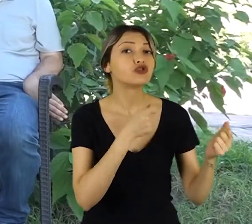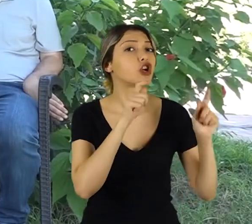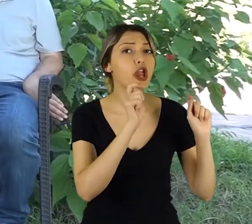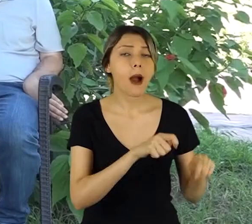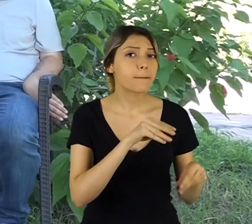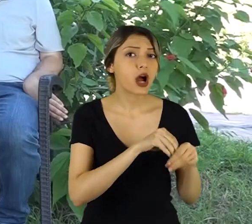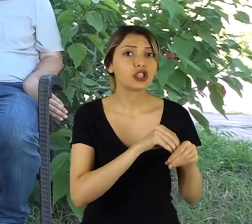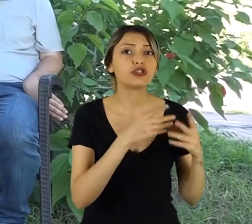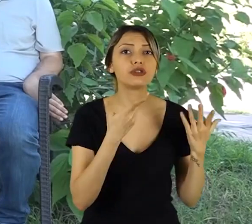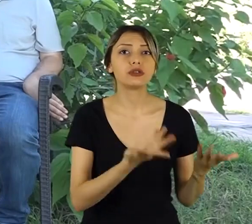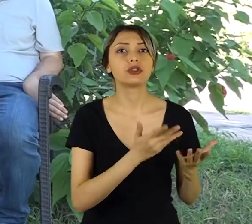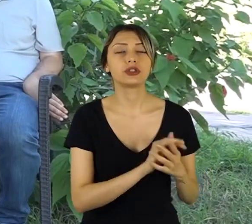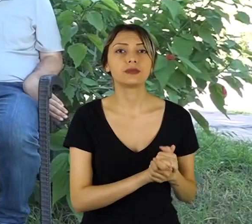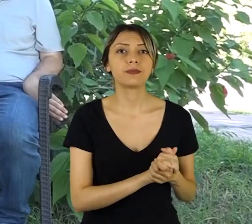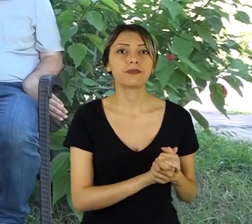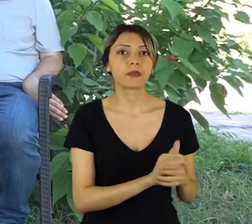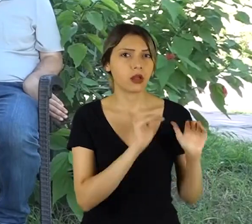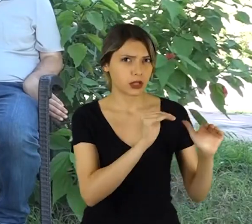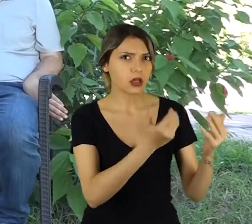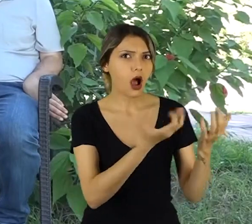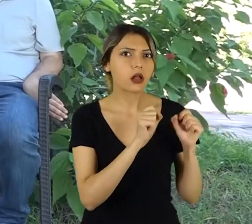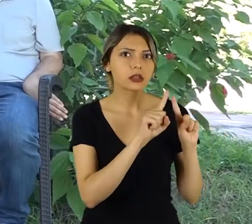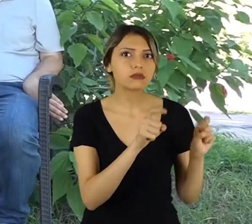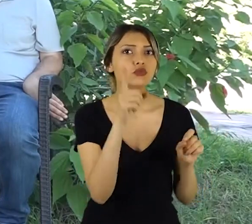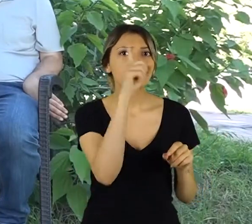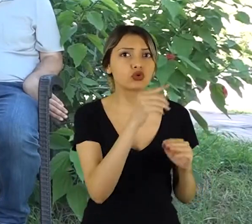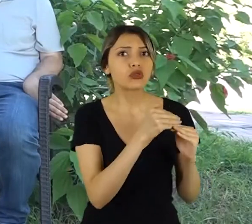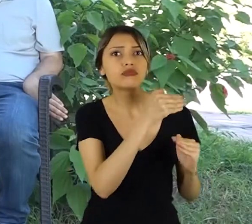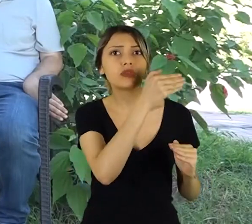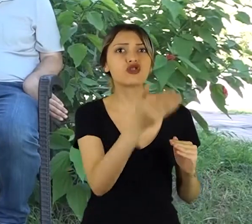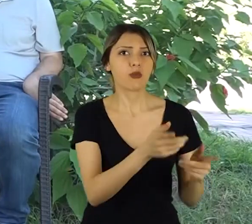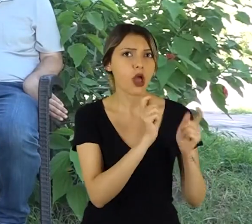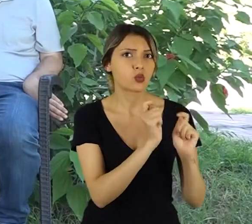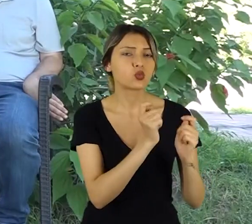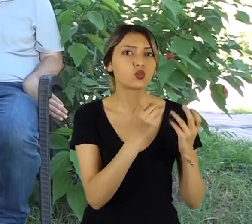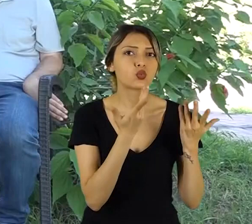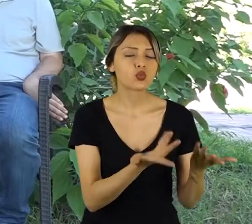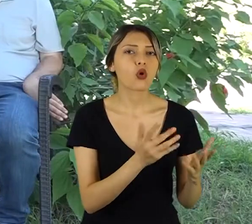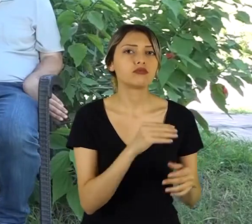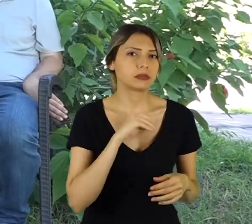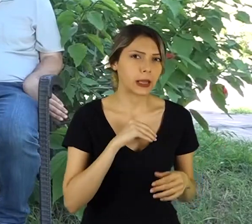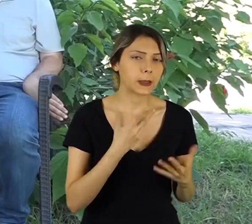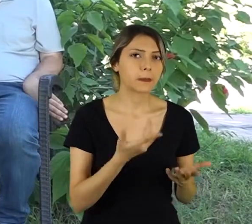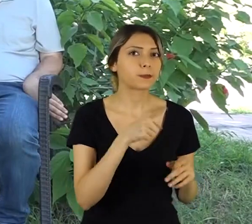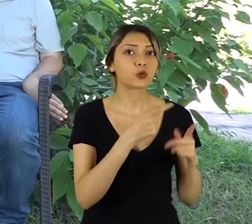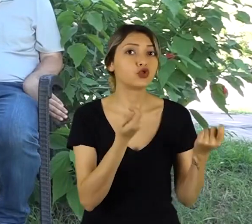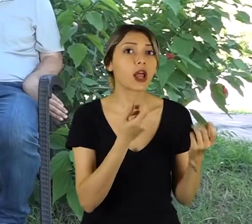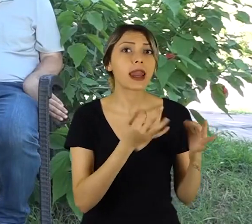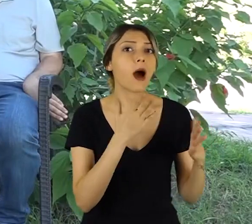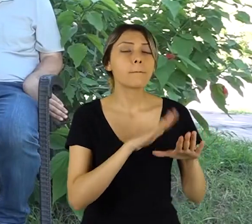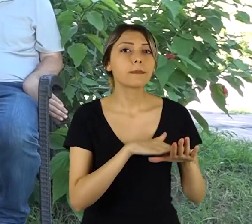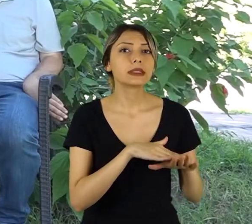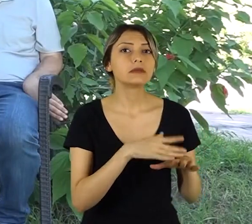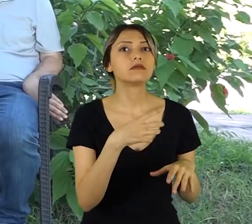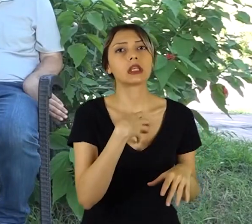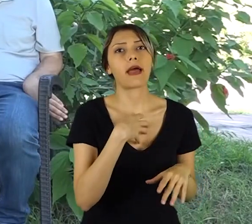yapılmasında destek aldınız mı? Çünkü dışarıya çıkmanız zor oluyordu muhtemelen. Bu işleri nasıl hallettiniz?